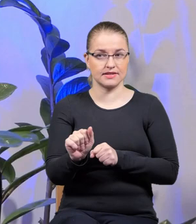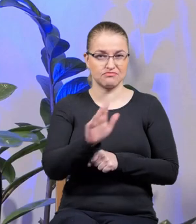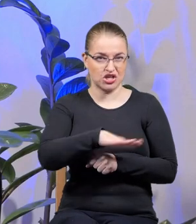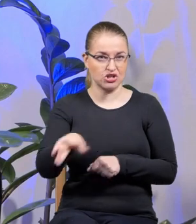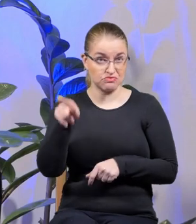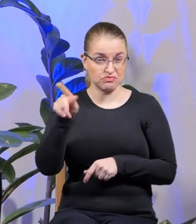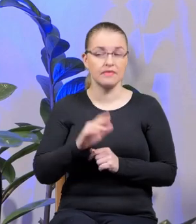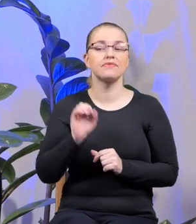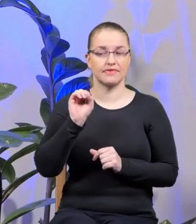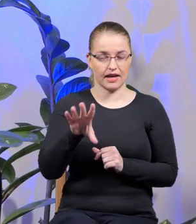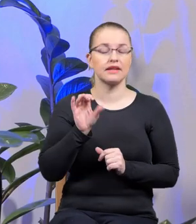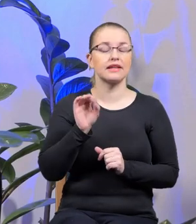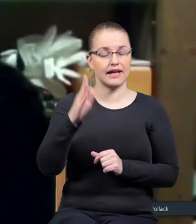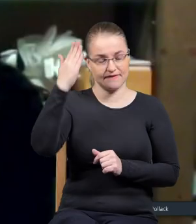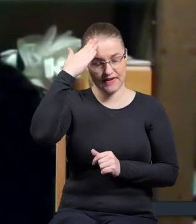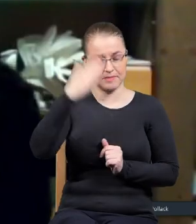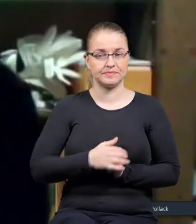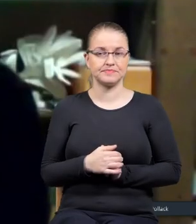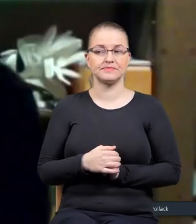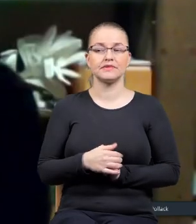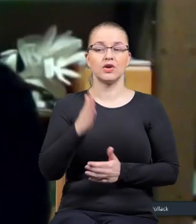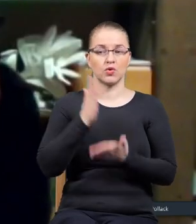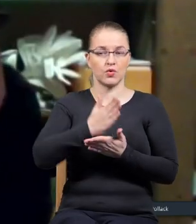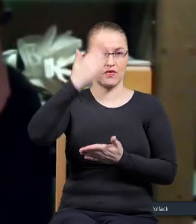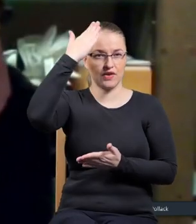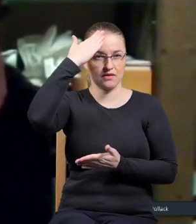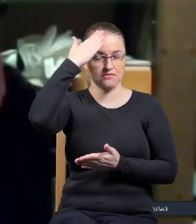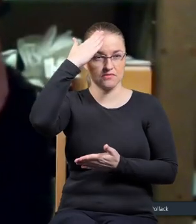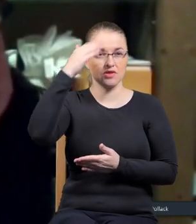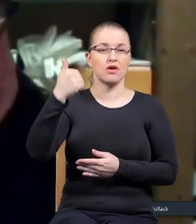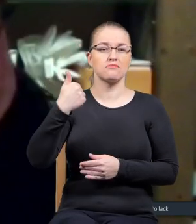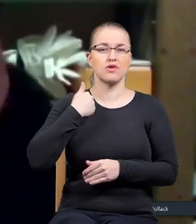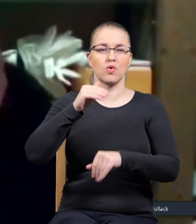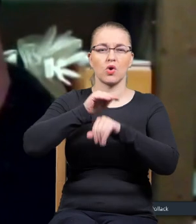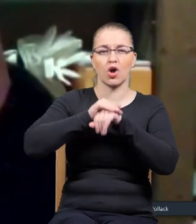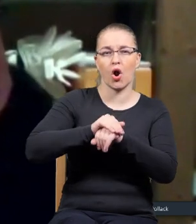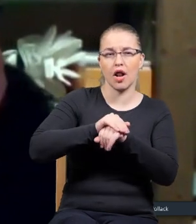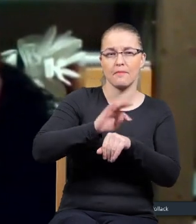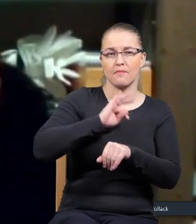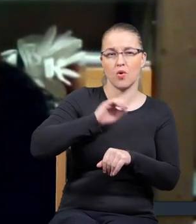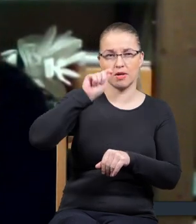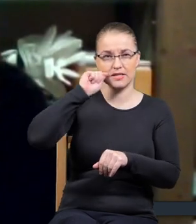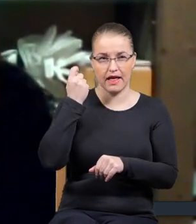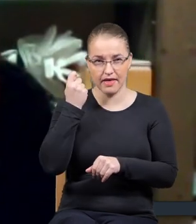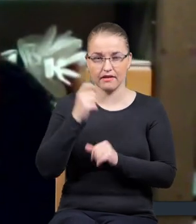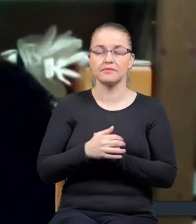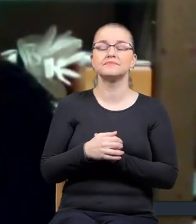Tak, tak ja wiem. Ja już wiem, to był znajomy mojego, mojego dziadka.